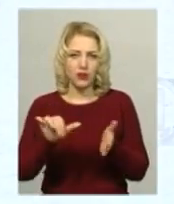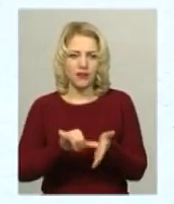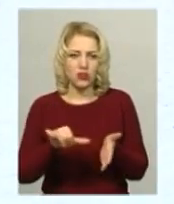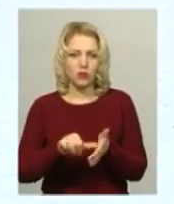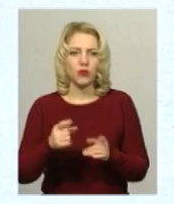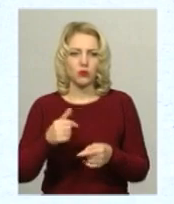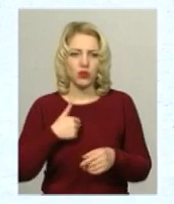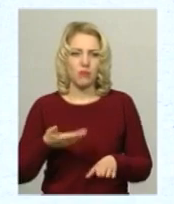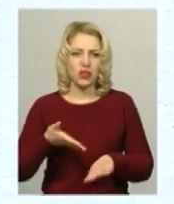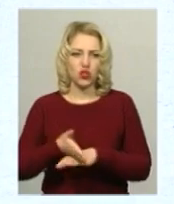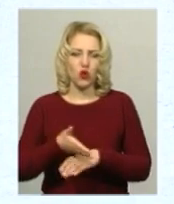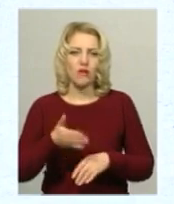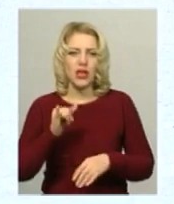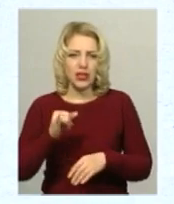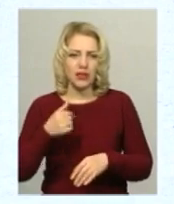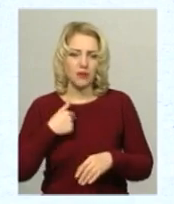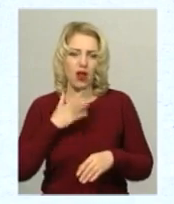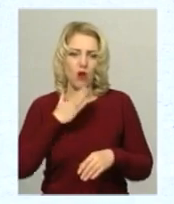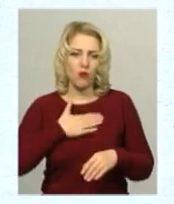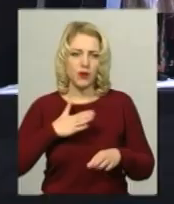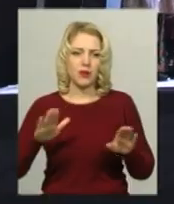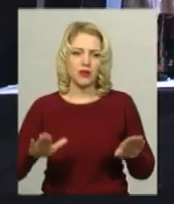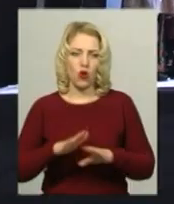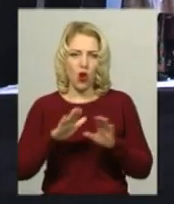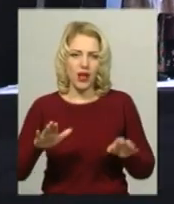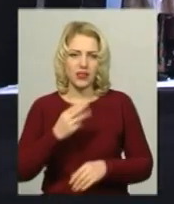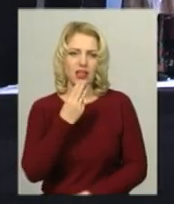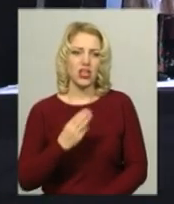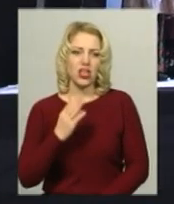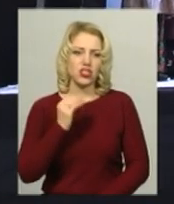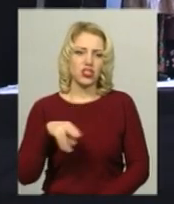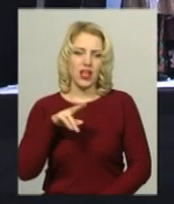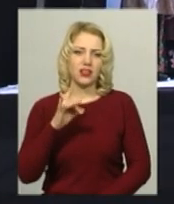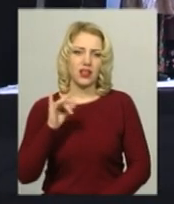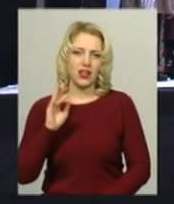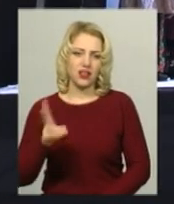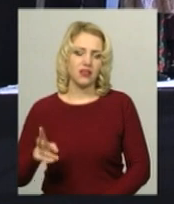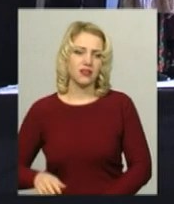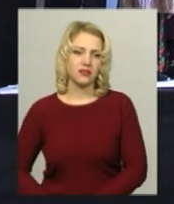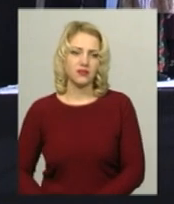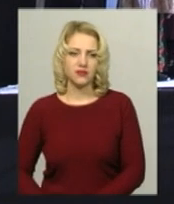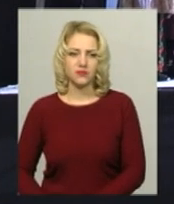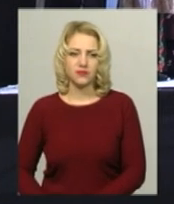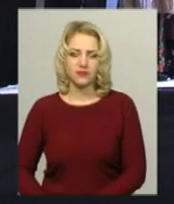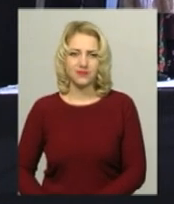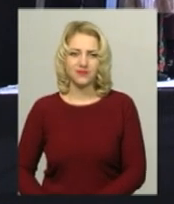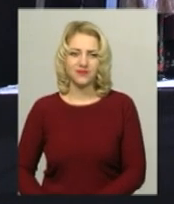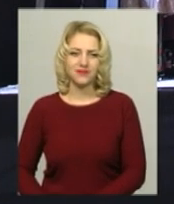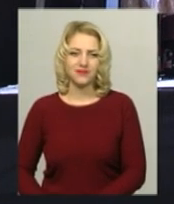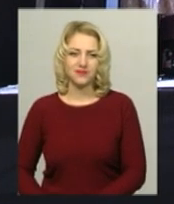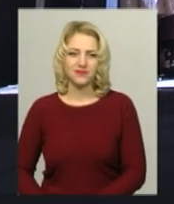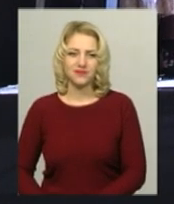я сюди прийшов. Також моя любима колядка – це Щедрик. Вікторія Бондар, Олександр Горішевський. Новини Поділля Центр.